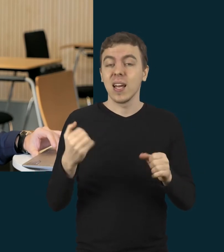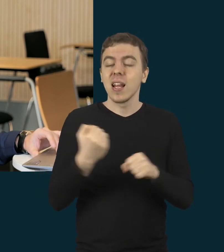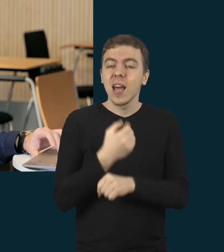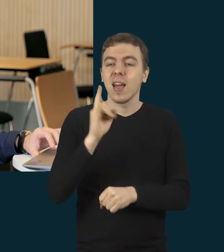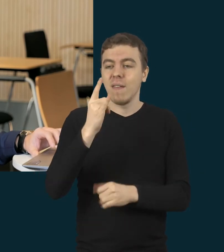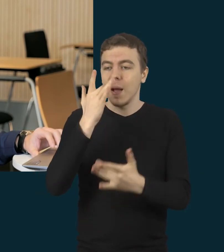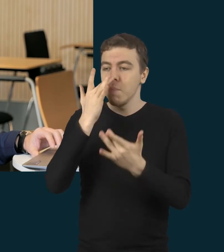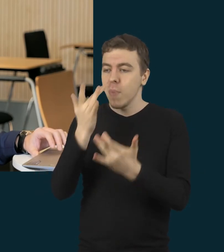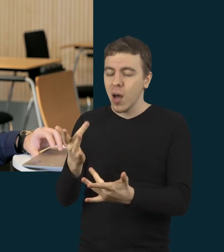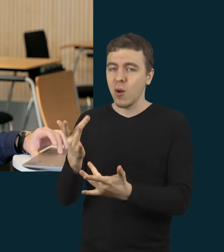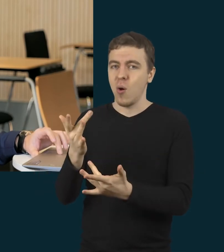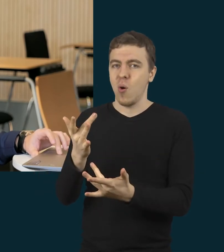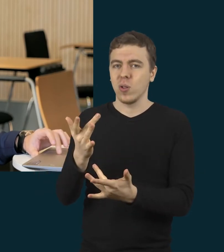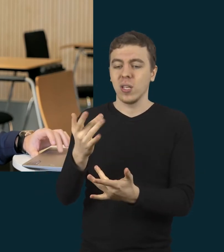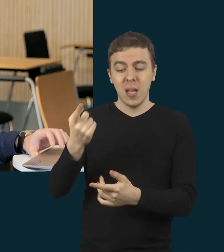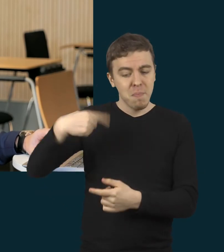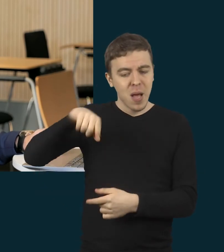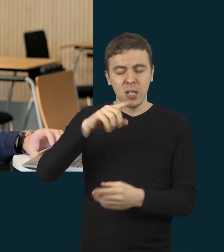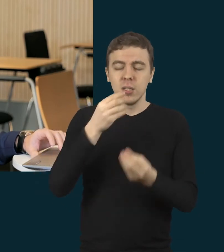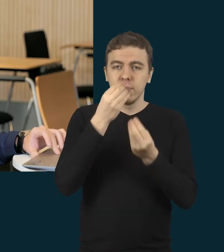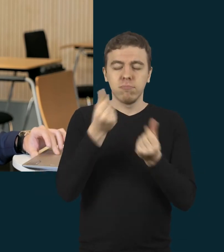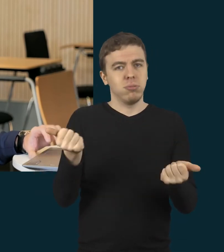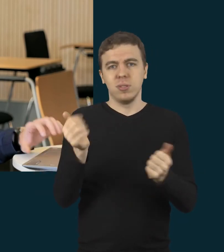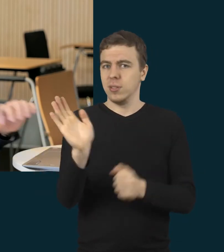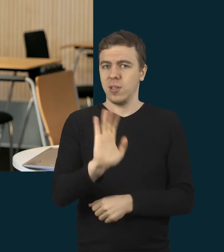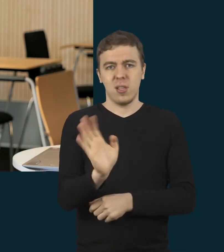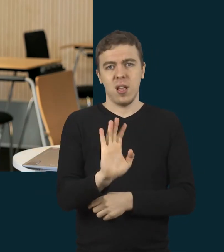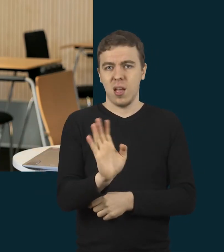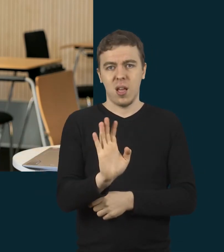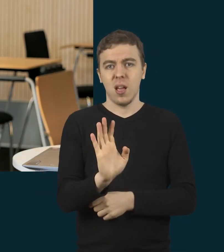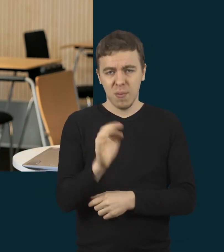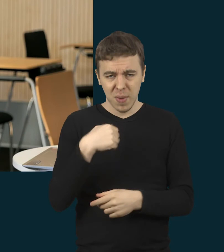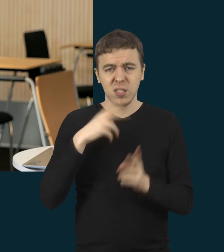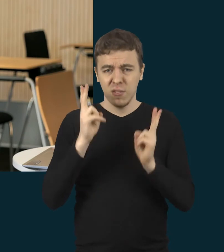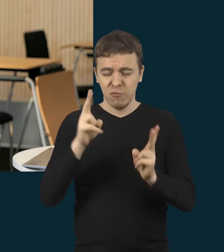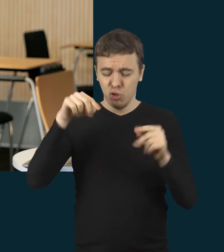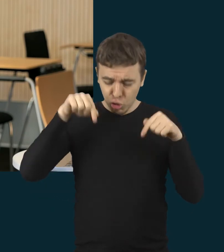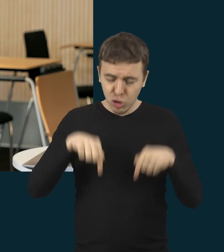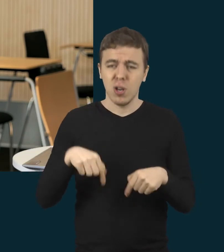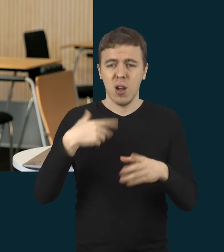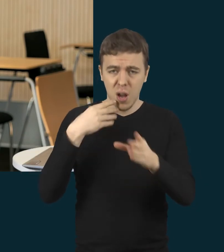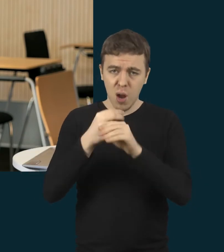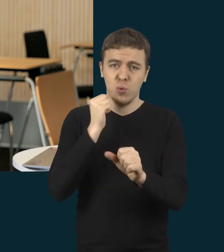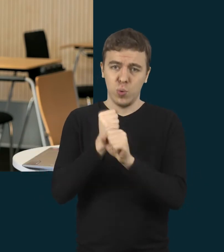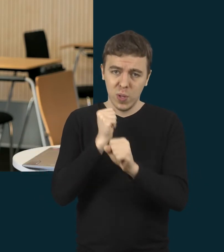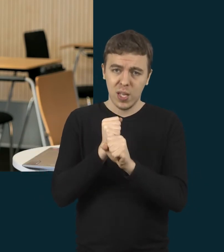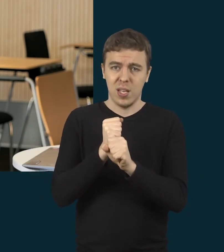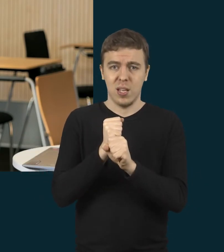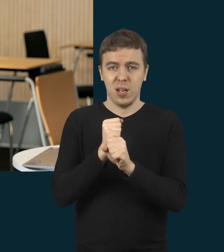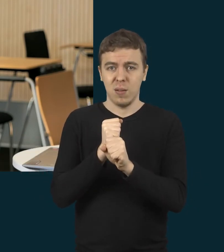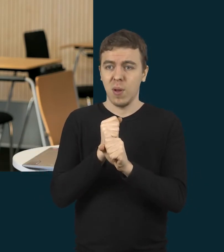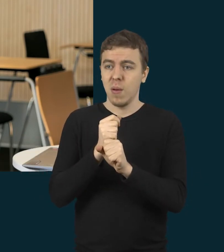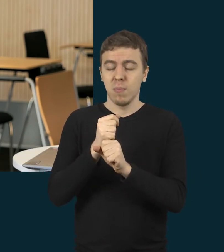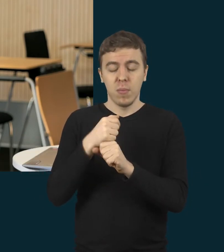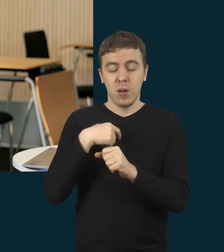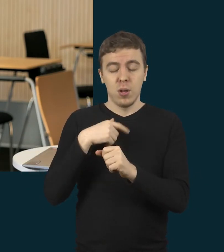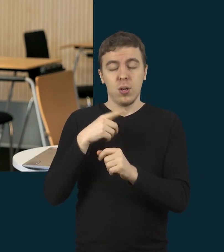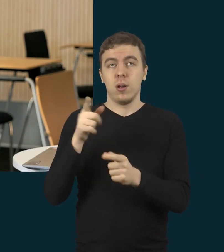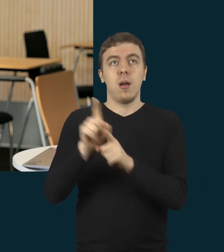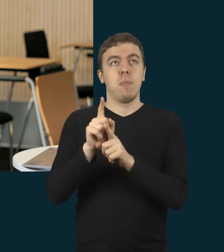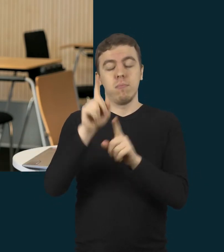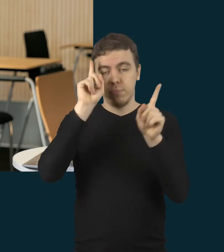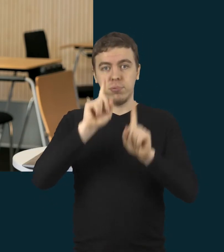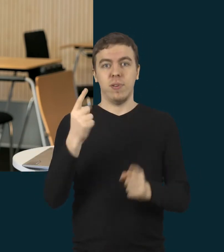parodyti, kad vis dėl to mes niekur nedirngom, mes esam čia su jumis ir mes toliau dirbam su jumis ir būnam su jumis.